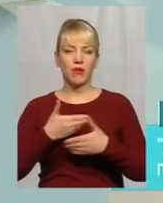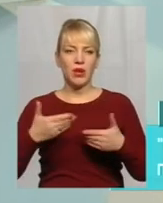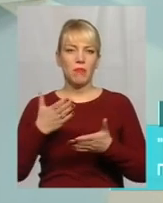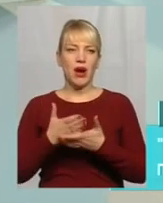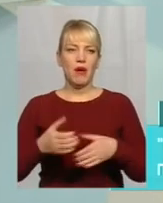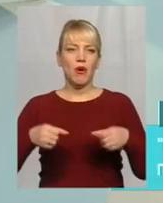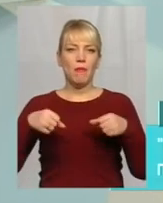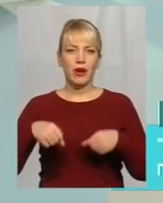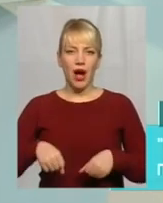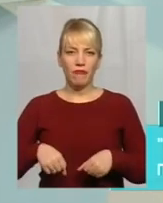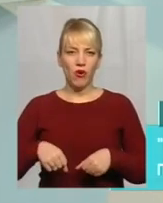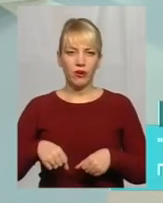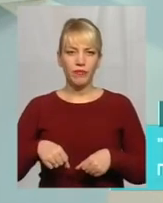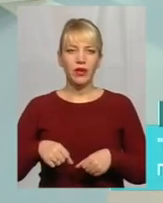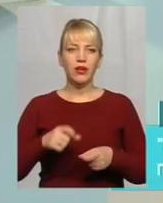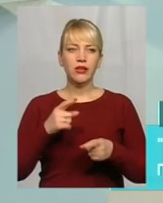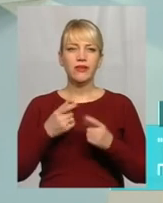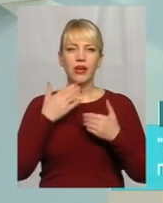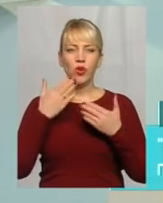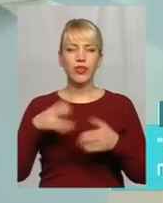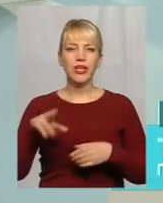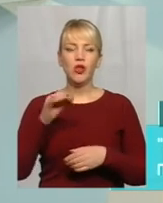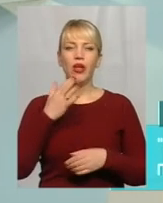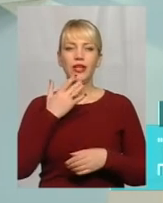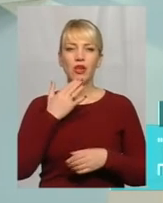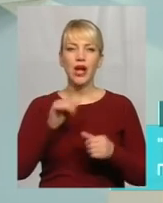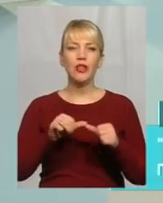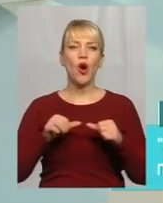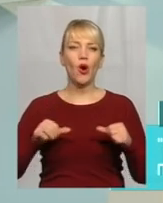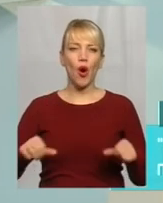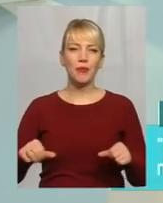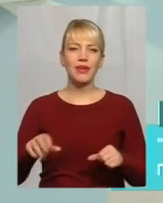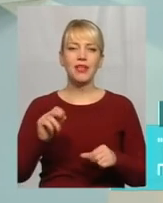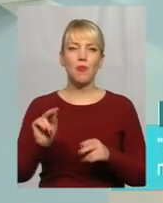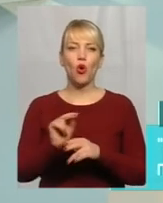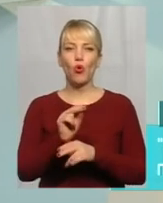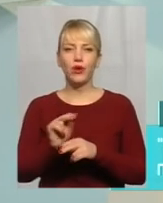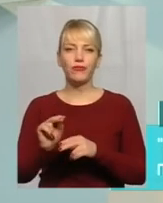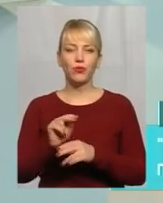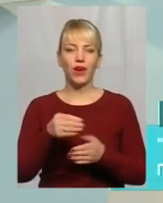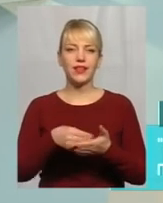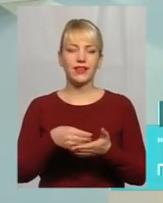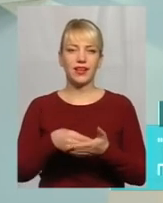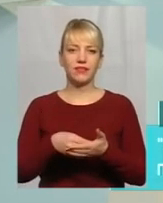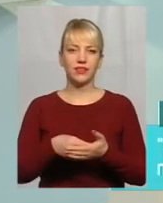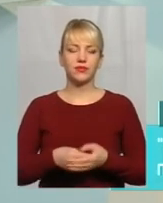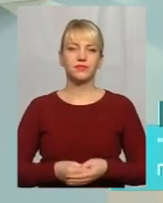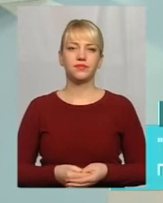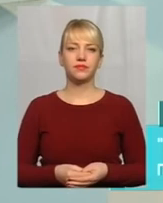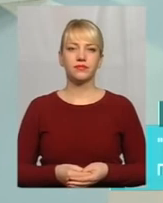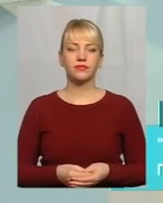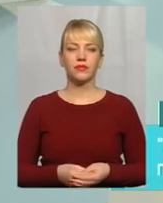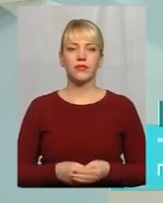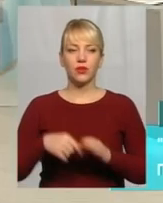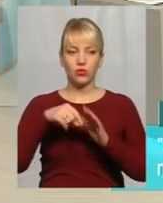право звернутися до Нацкомісії про коригування тарифів Тобто,